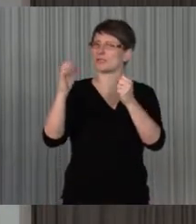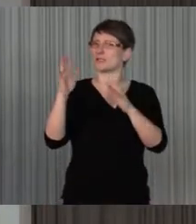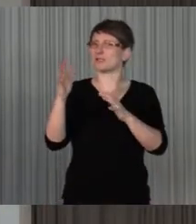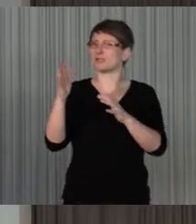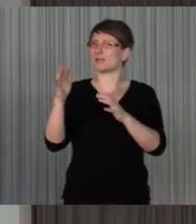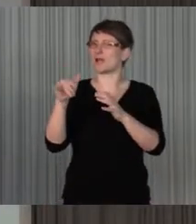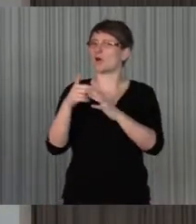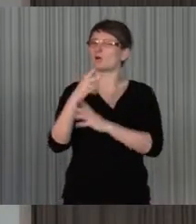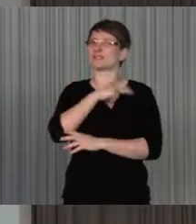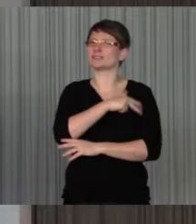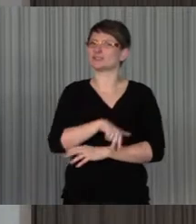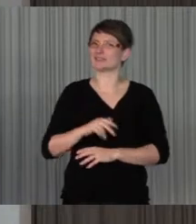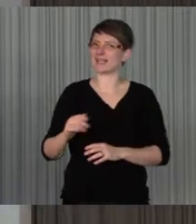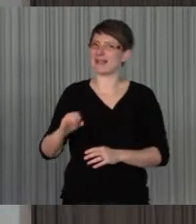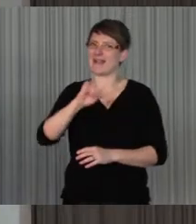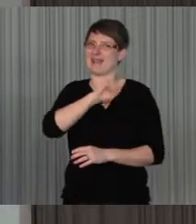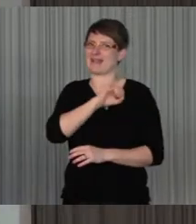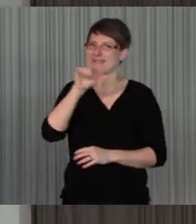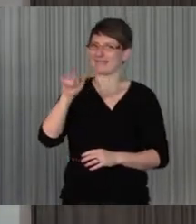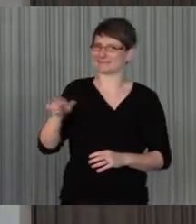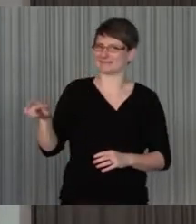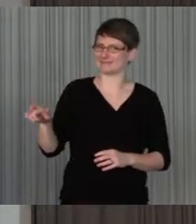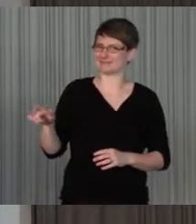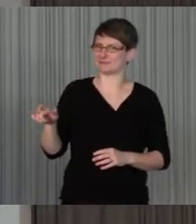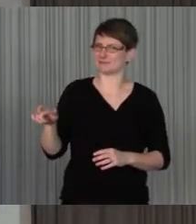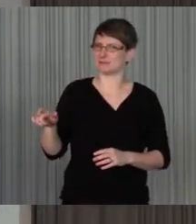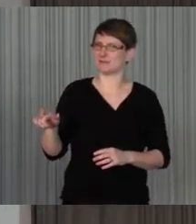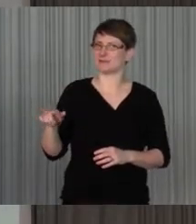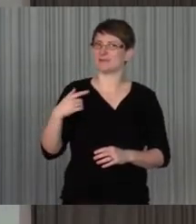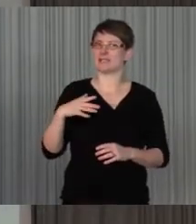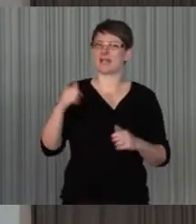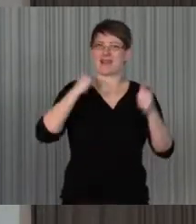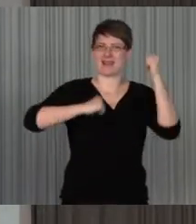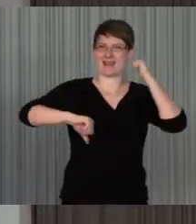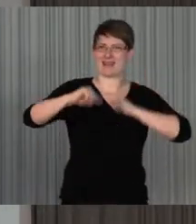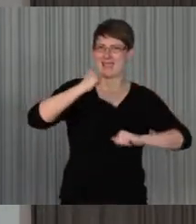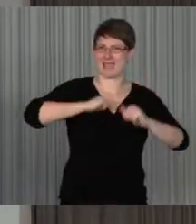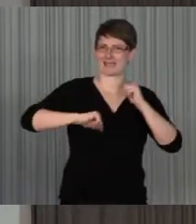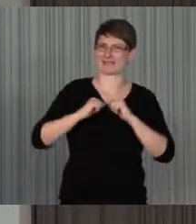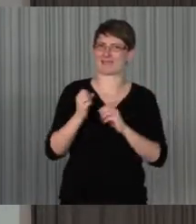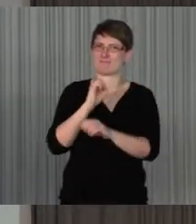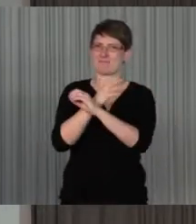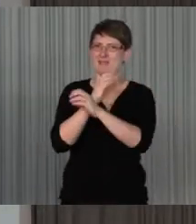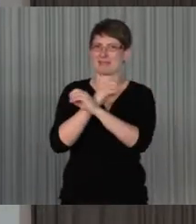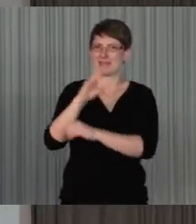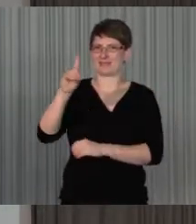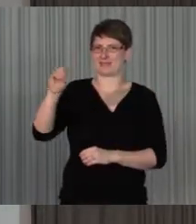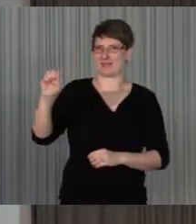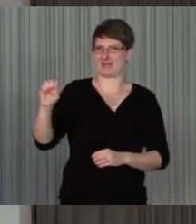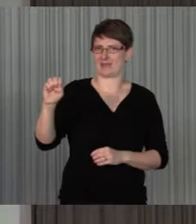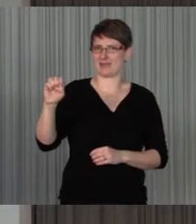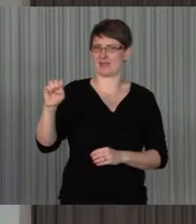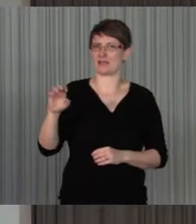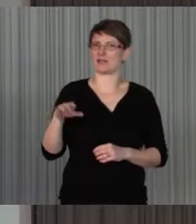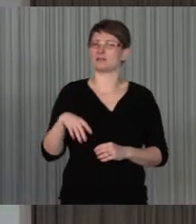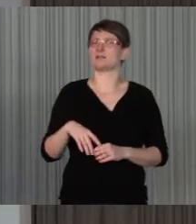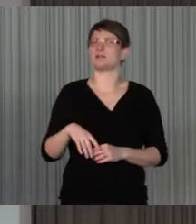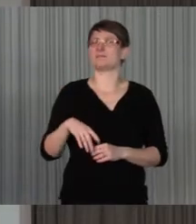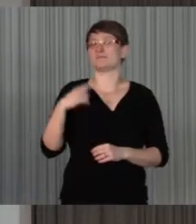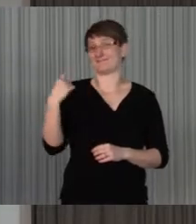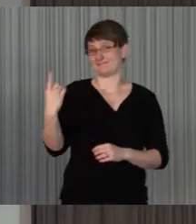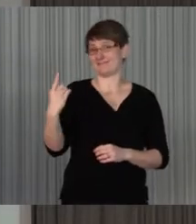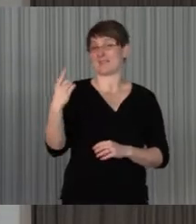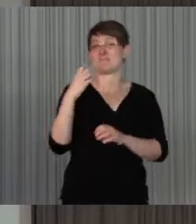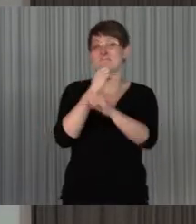auch von den Sozialhelden, ist lightmedien.de, also das ist eine Initiative, die sich eben mit